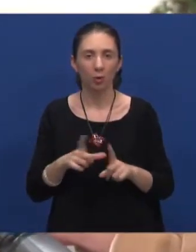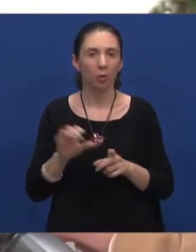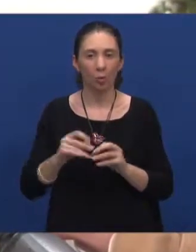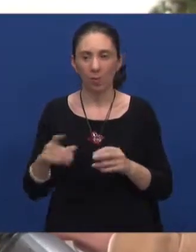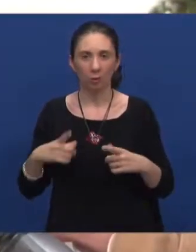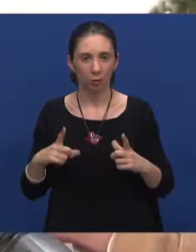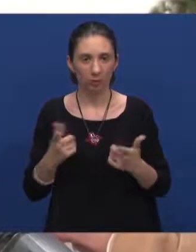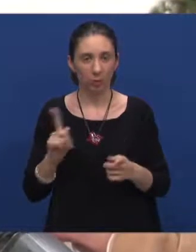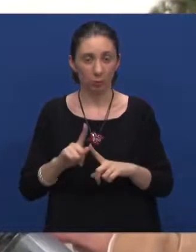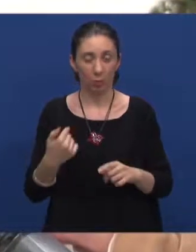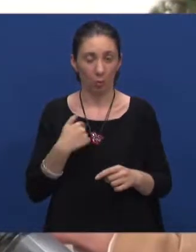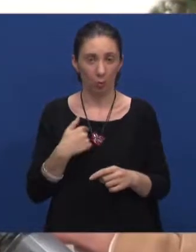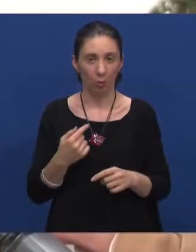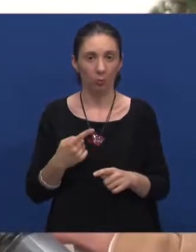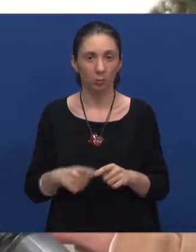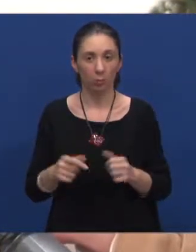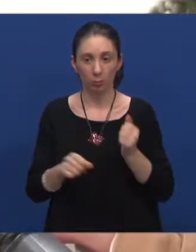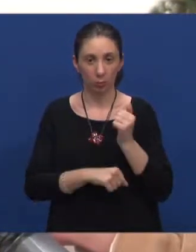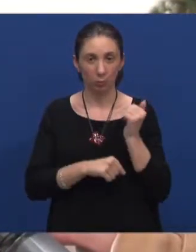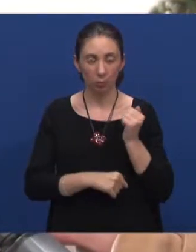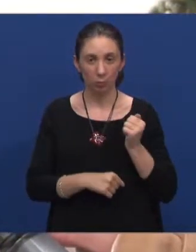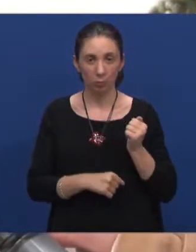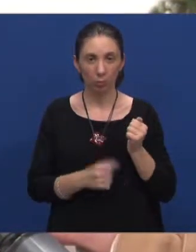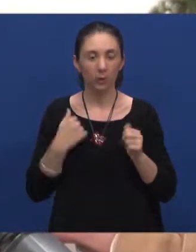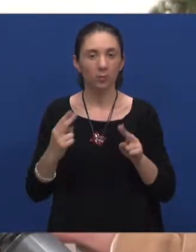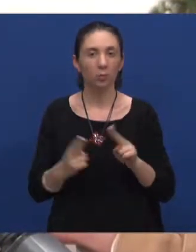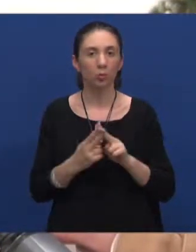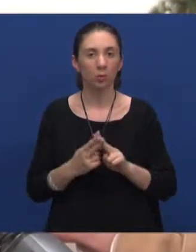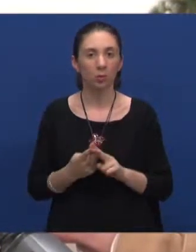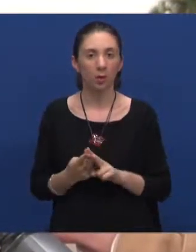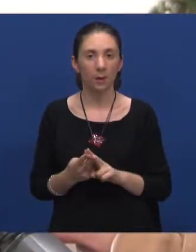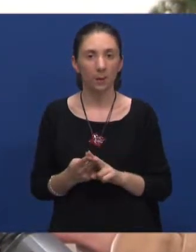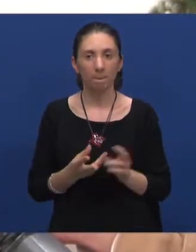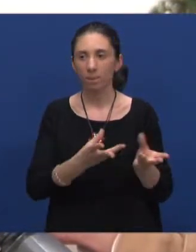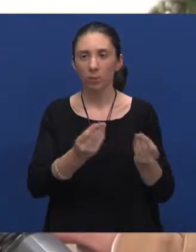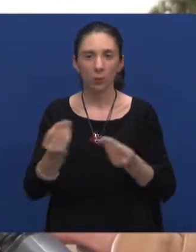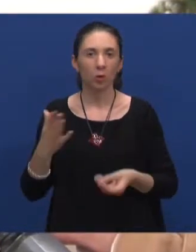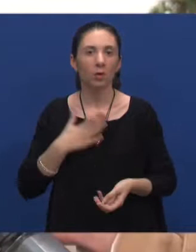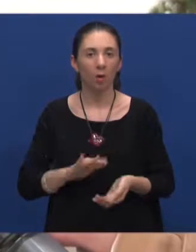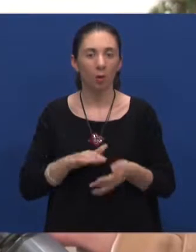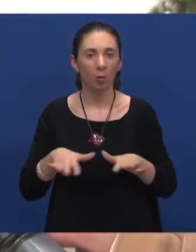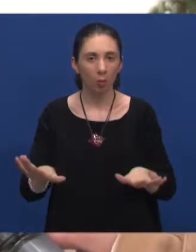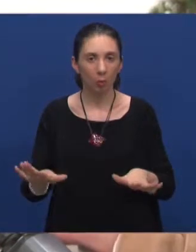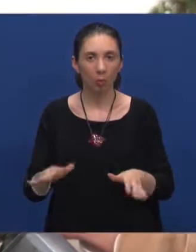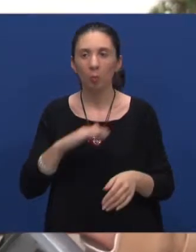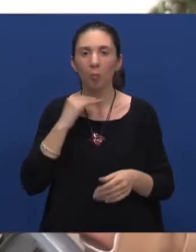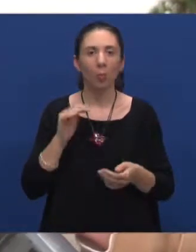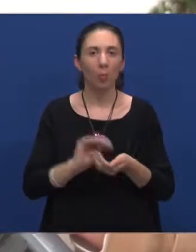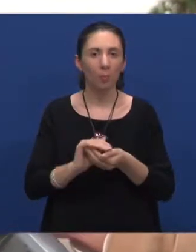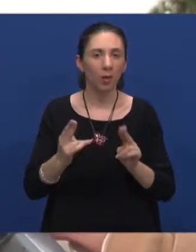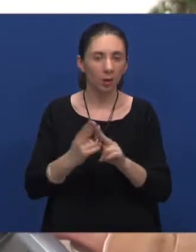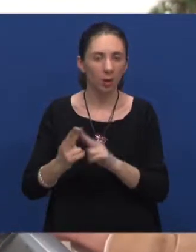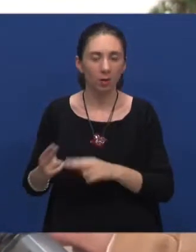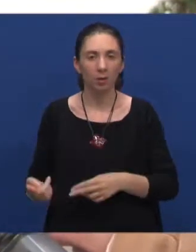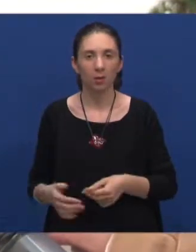mene jer sam se prilikom studija susrela sa mnoštom dragih ljudi, stekla brojne prijatelje